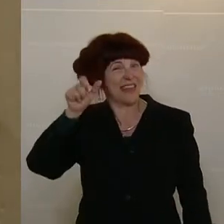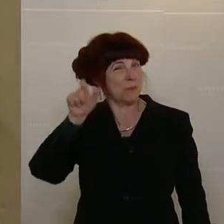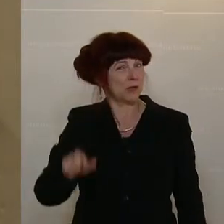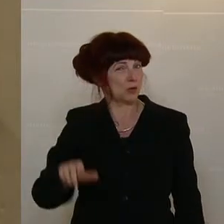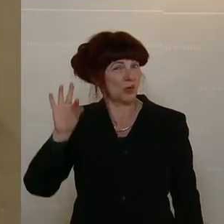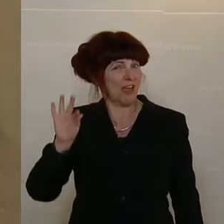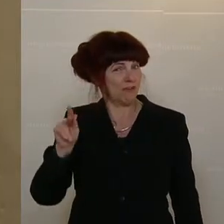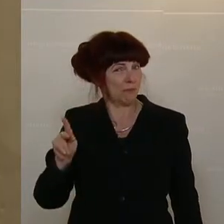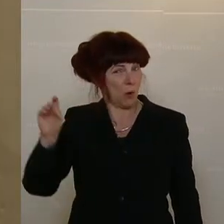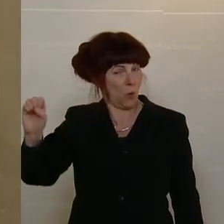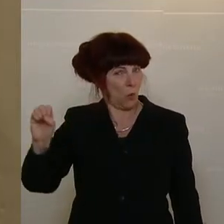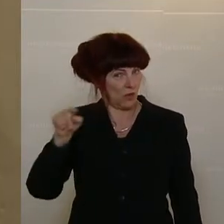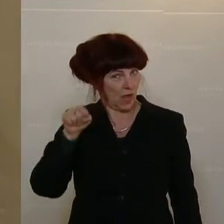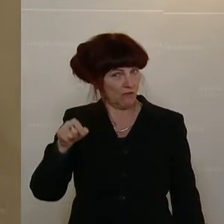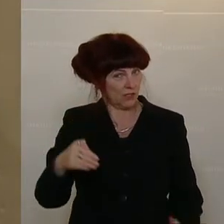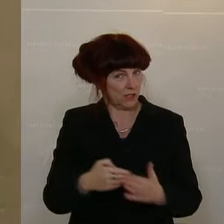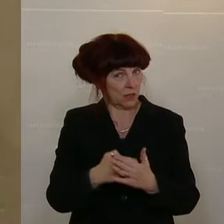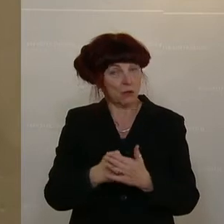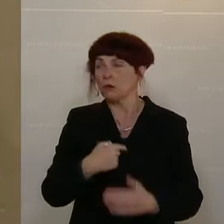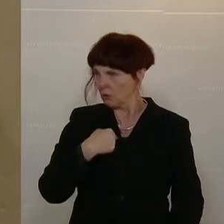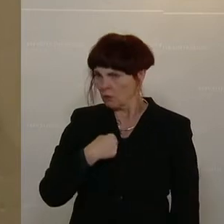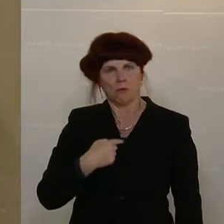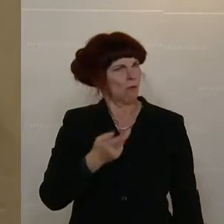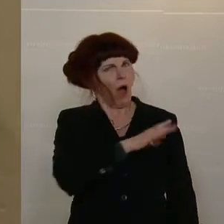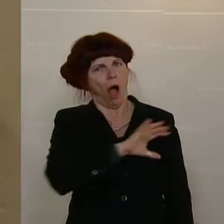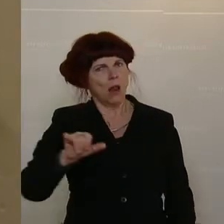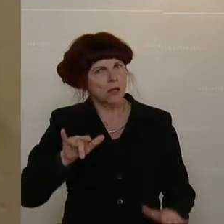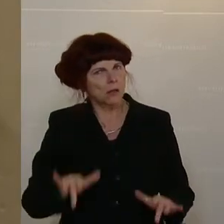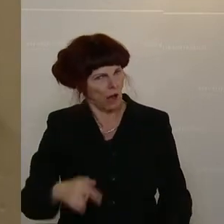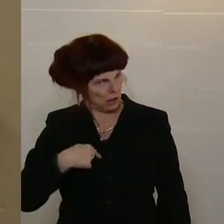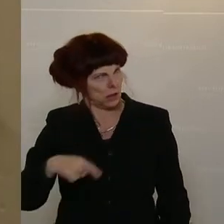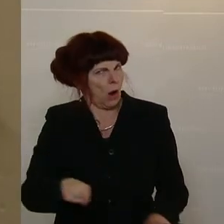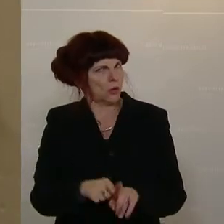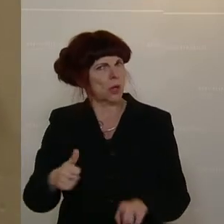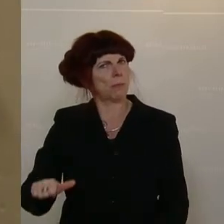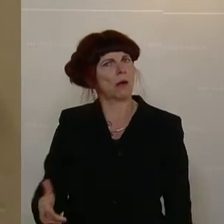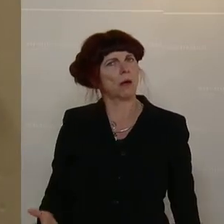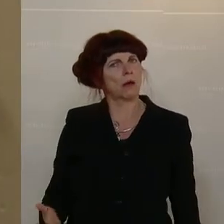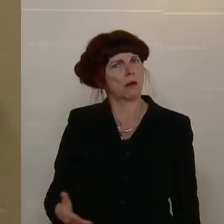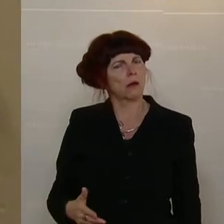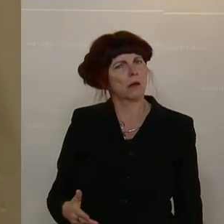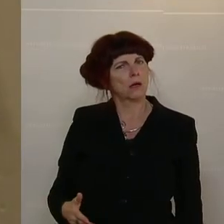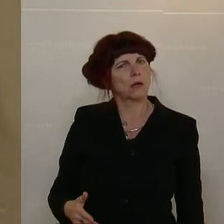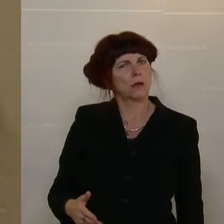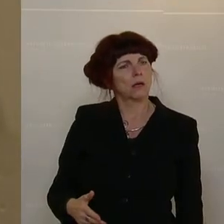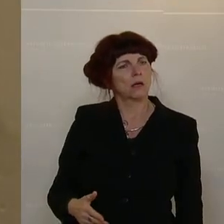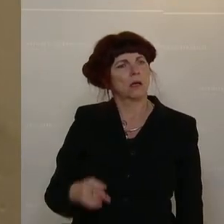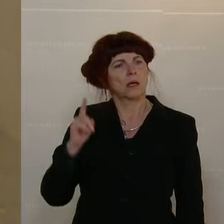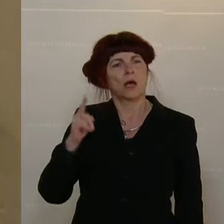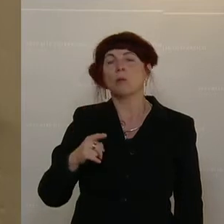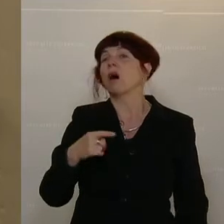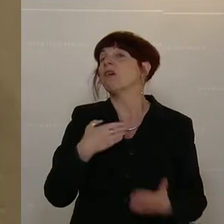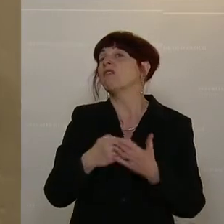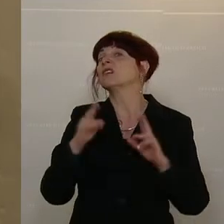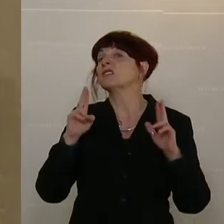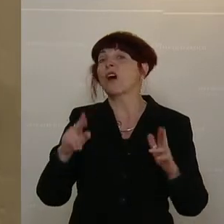wir waren schon vollzählig dort, ich war ja auch dort und Ähnliches mehr. Das können Sie behaupten, pfeif auf die tatsächliche